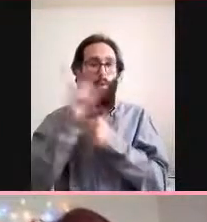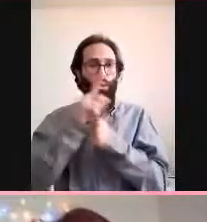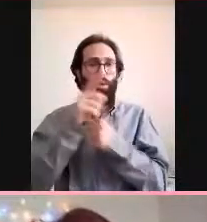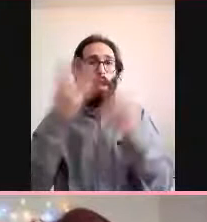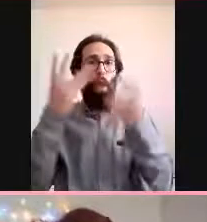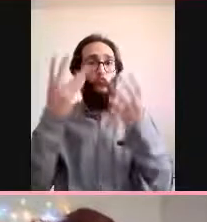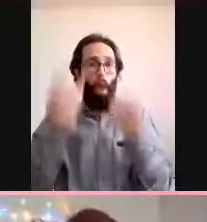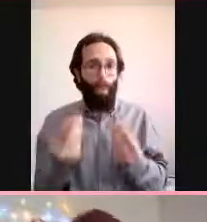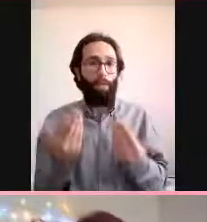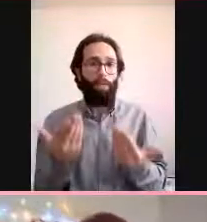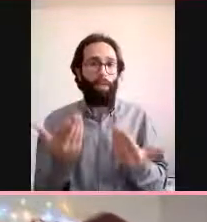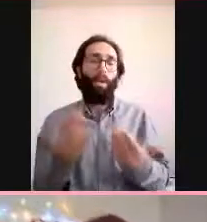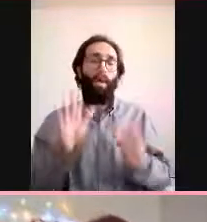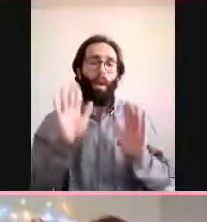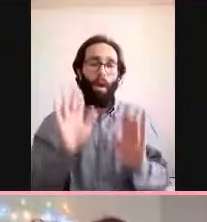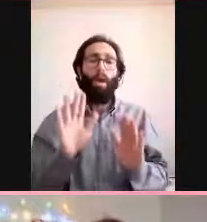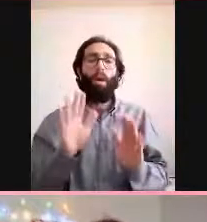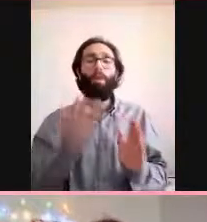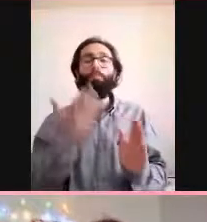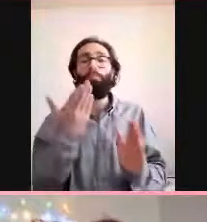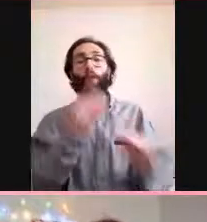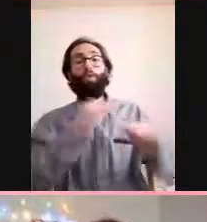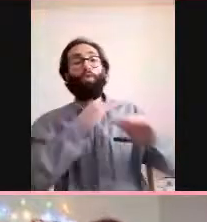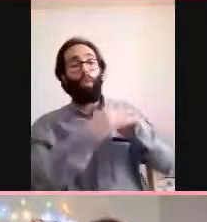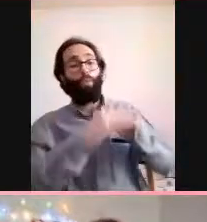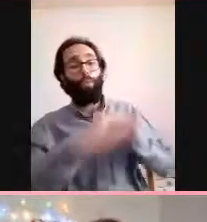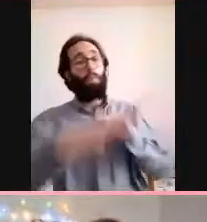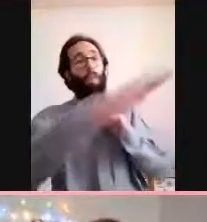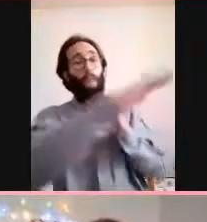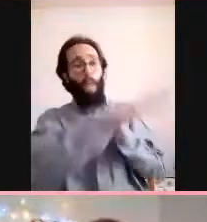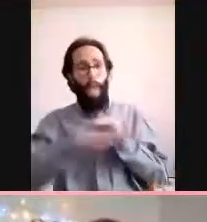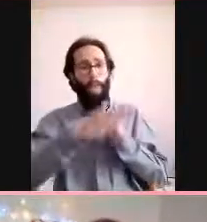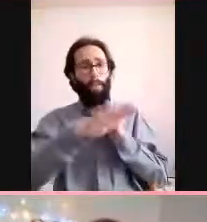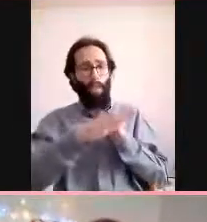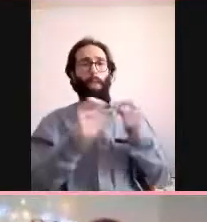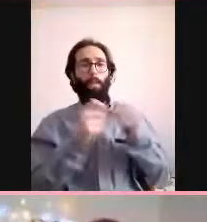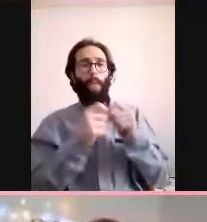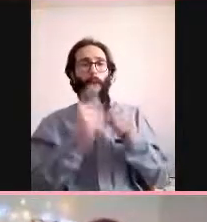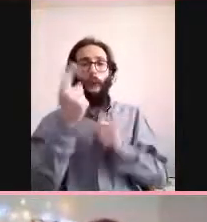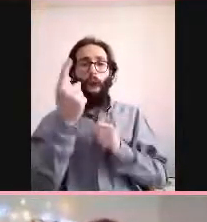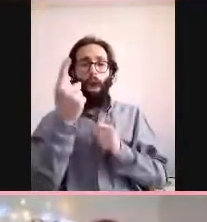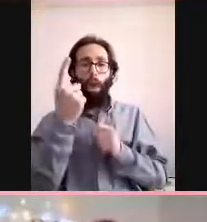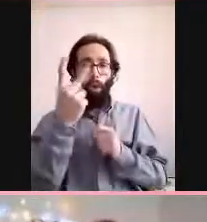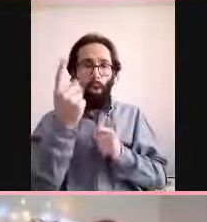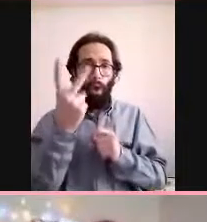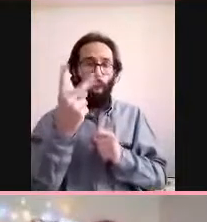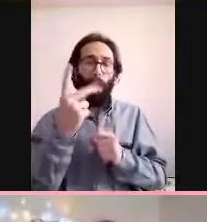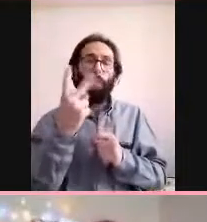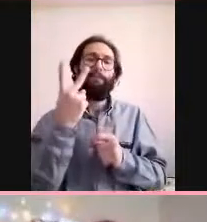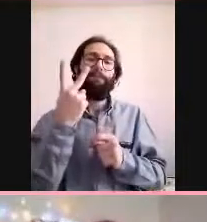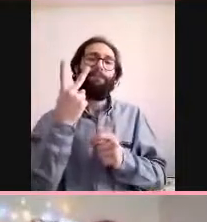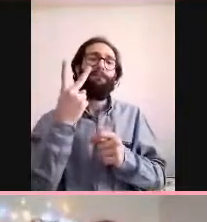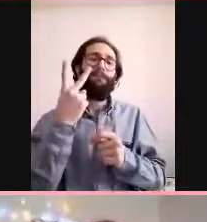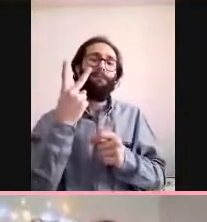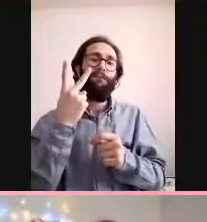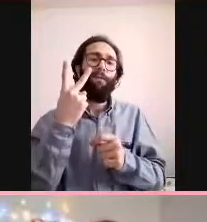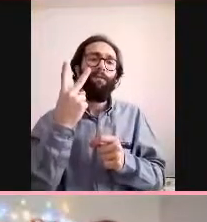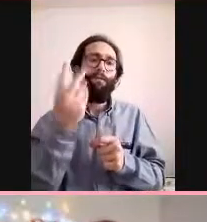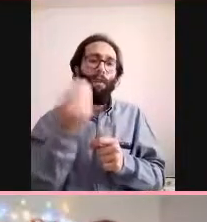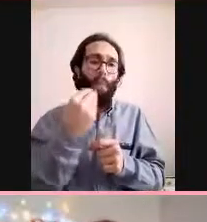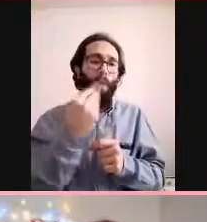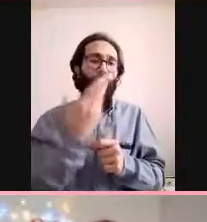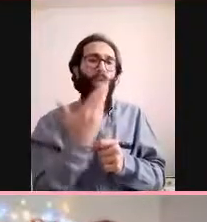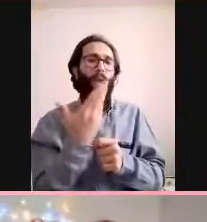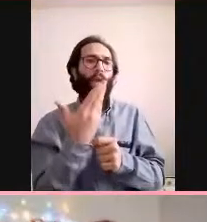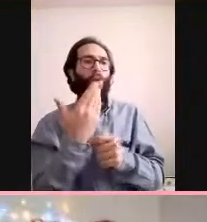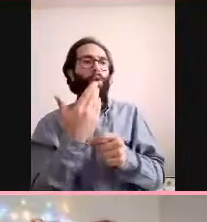yapılırsa D vitamini gibi bizim Türkiye'de güneşli bir ülke olmamıza rağmen düşük onun